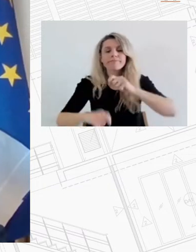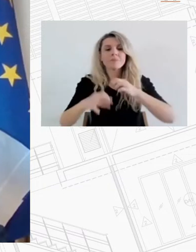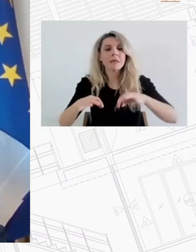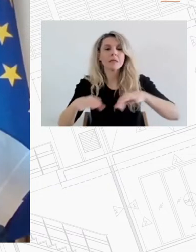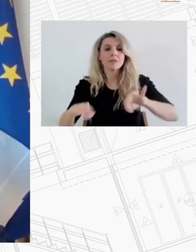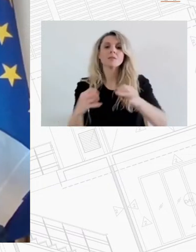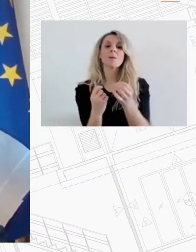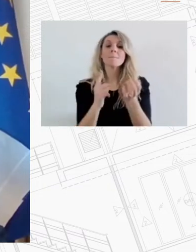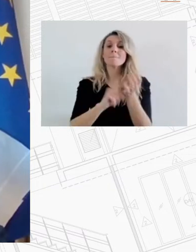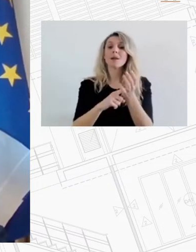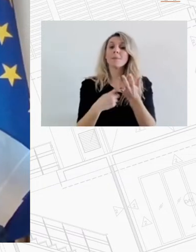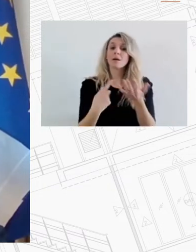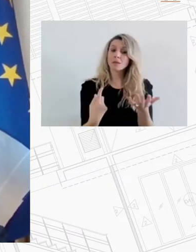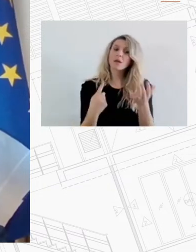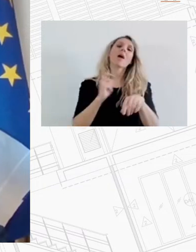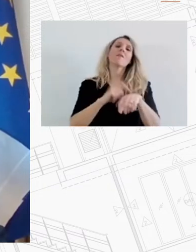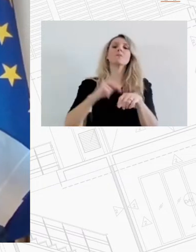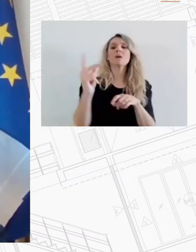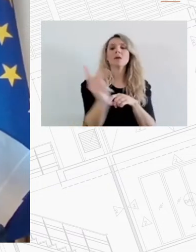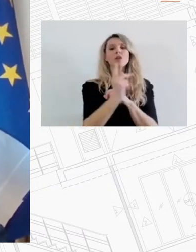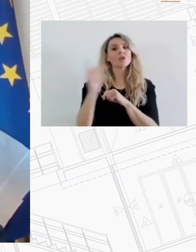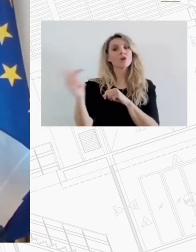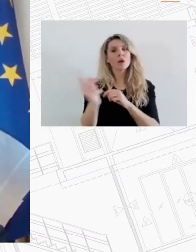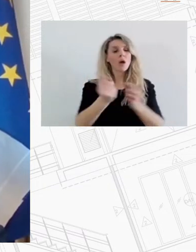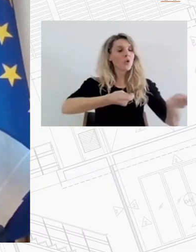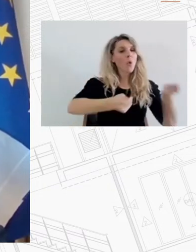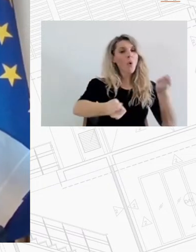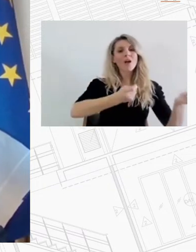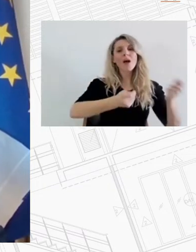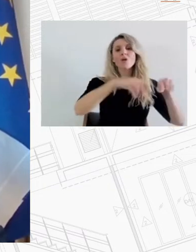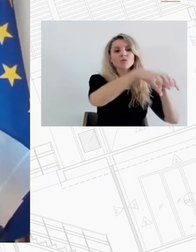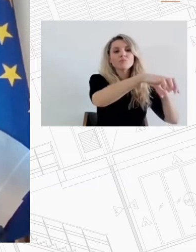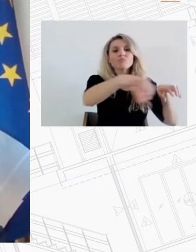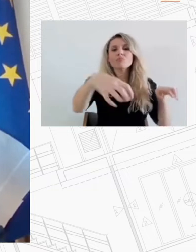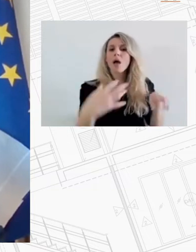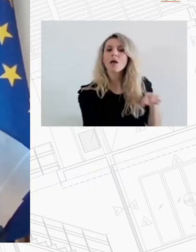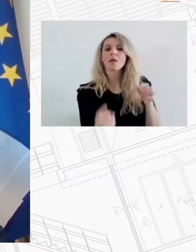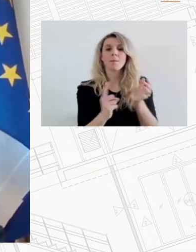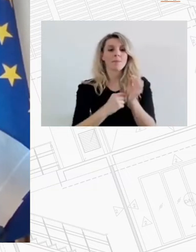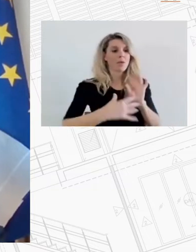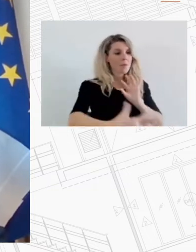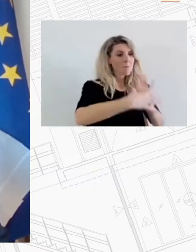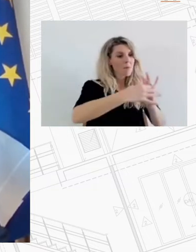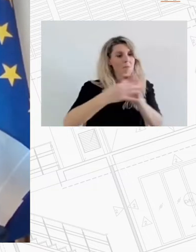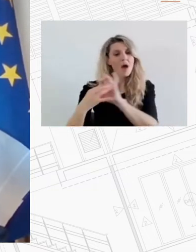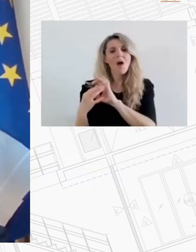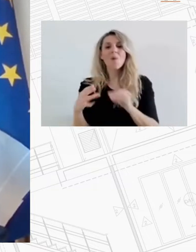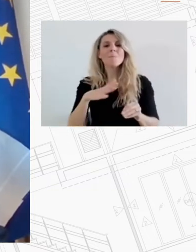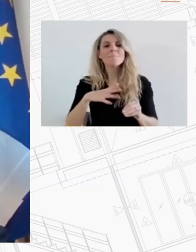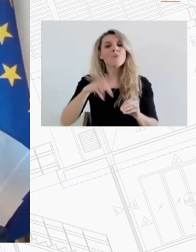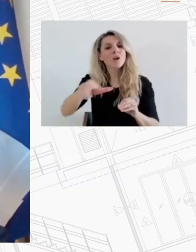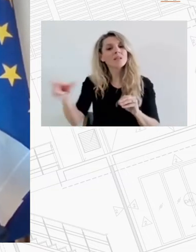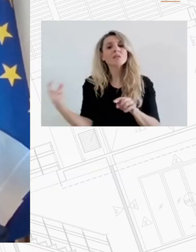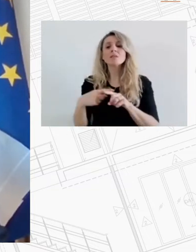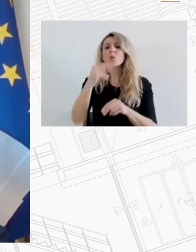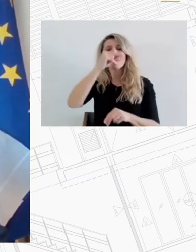ευρύτερη συμμαχία με την κοινωνία των πολιτών με τις οργανώσεις που δραστηριοποιούνται με τα κινήματα των πολιτών και την ακαδημαϊκή